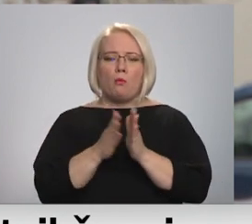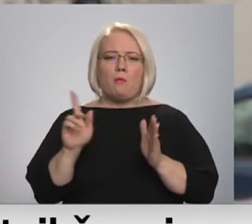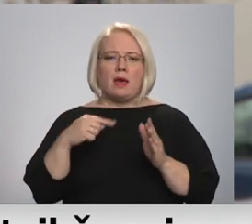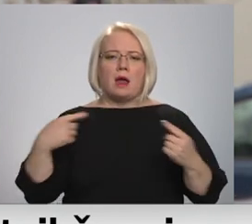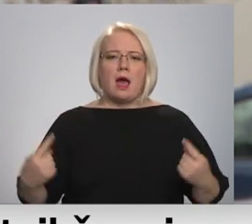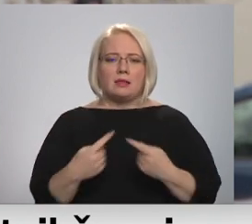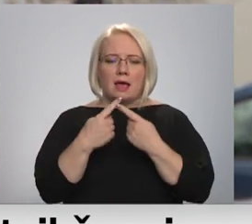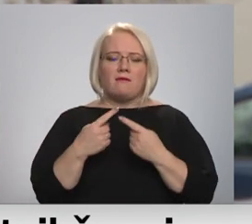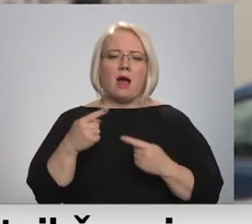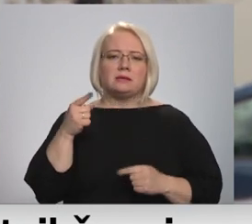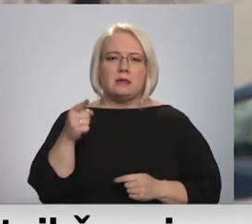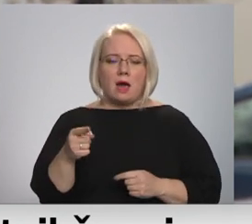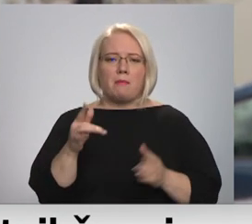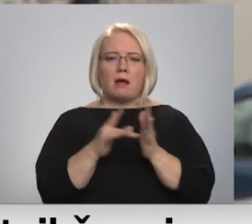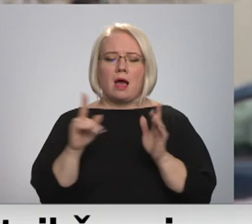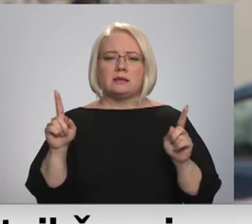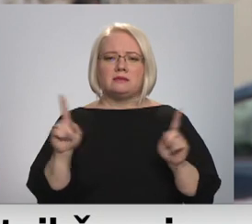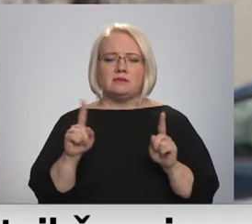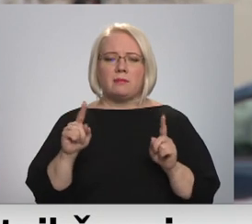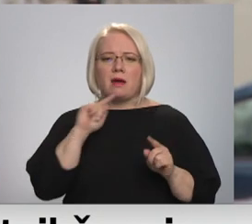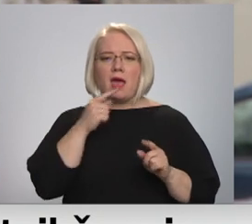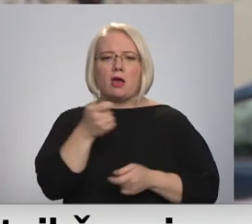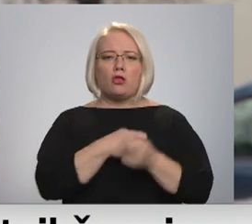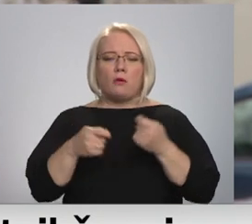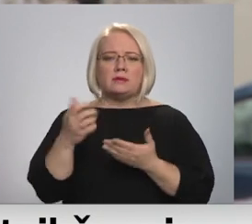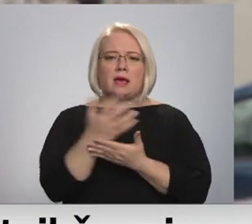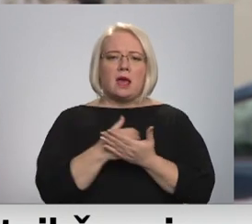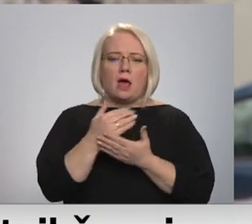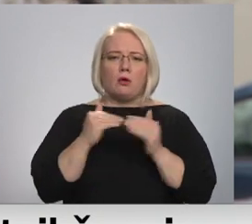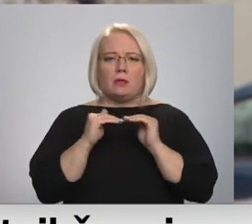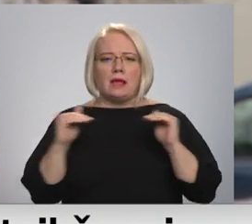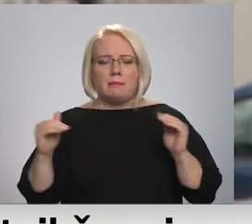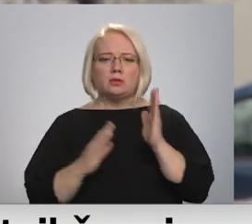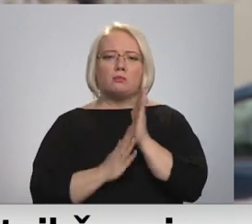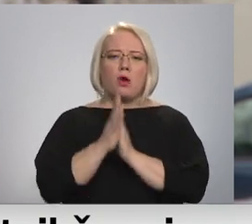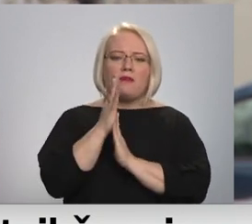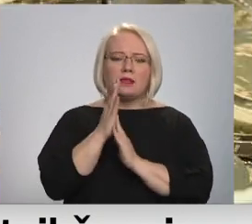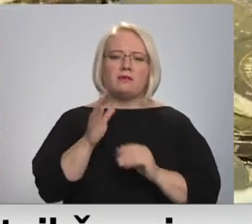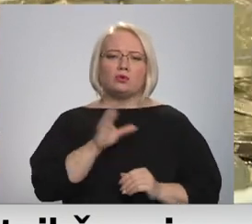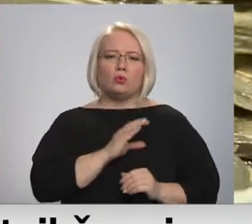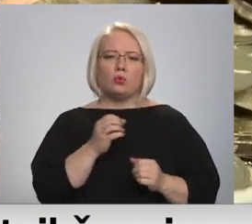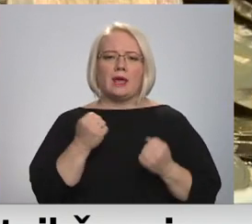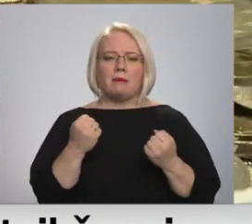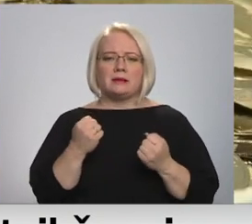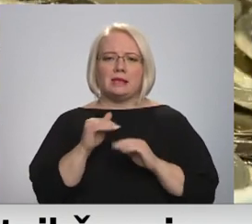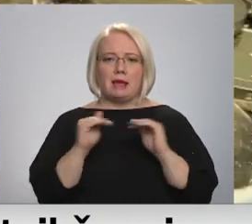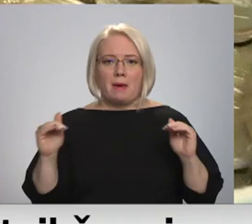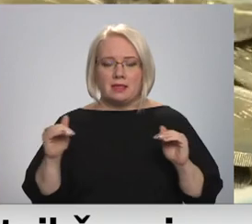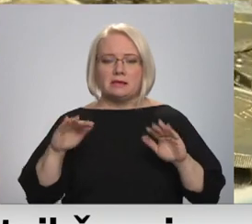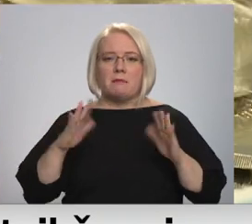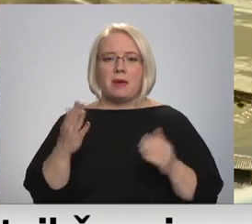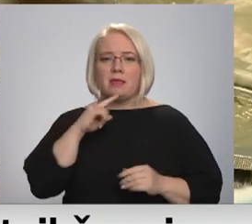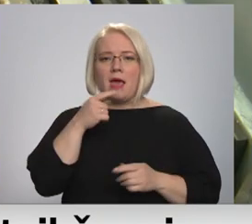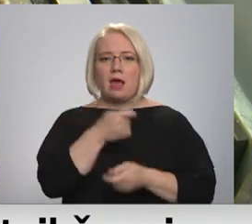atbilstoši tam, kāds mums vispār ekonomikā ienākuma līmenis produktivitātes, līmenis turības līmenis. Tomēr mūsu ekonomisti